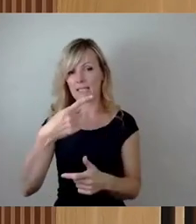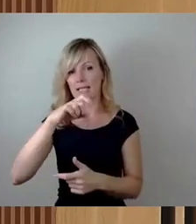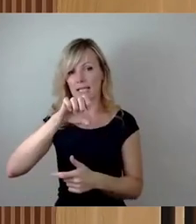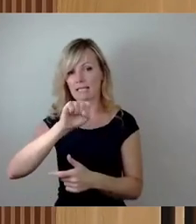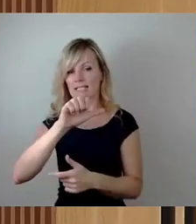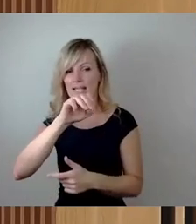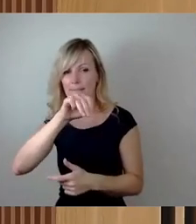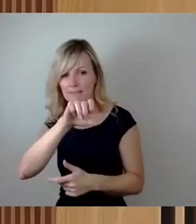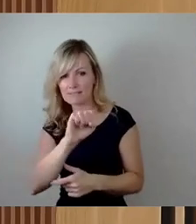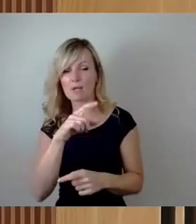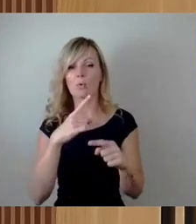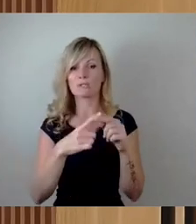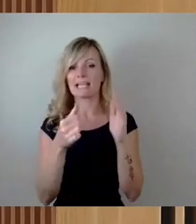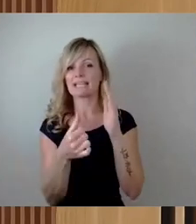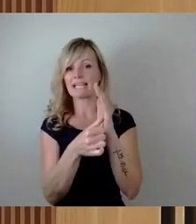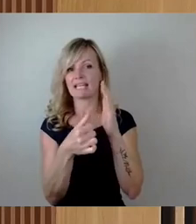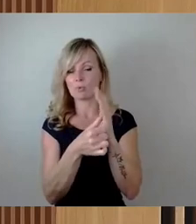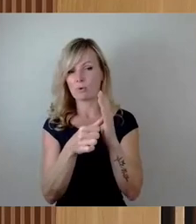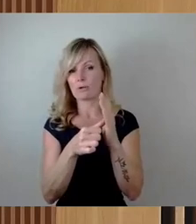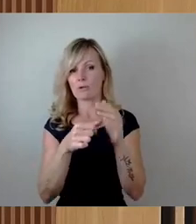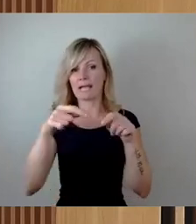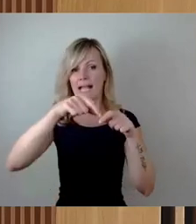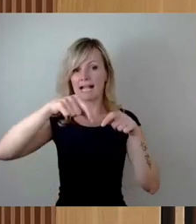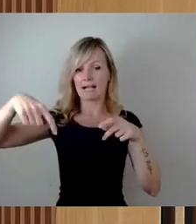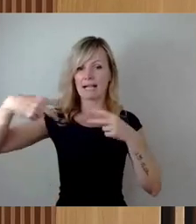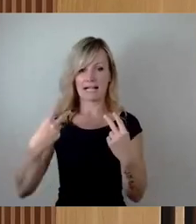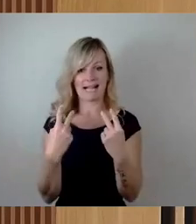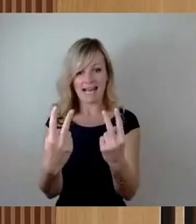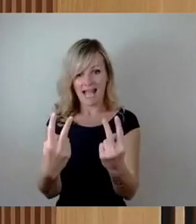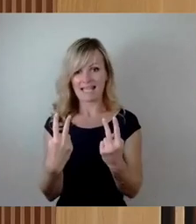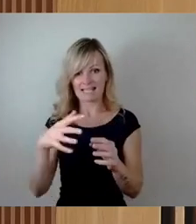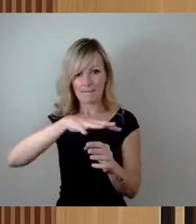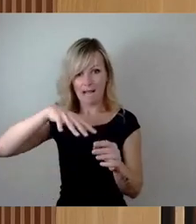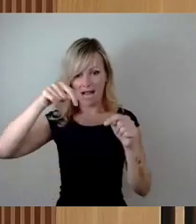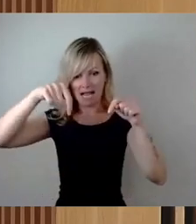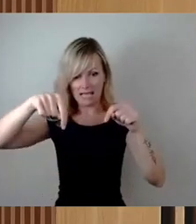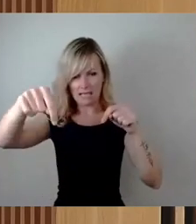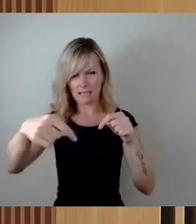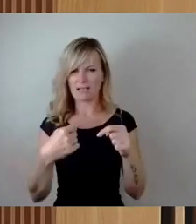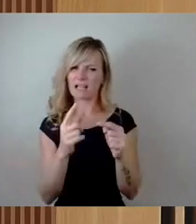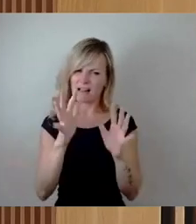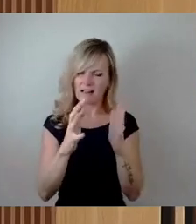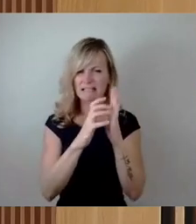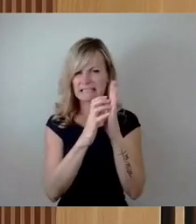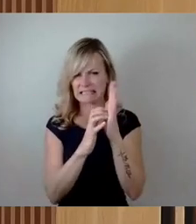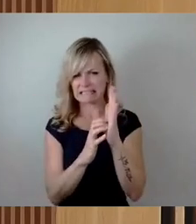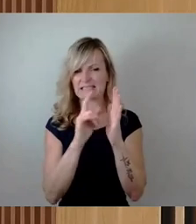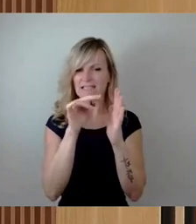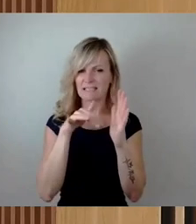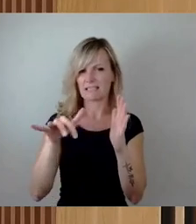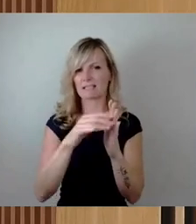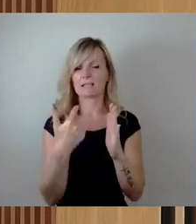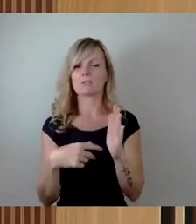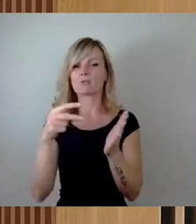Dichtungen im Gleisbereich schon bereits bei der einfachen Prüfung festgestellt wurde. Das Ganze wurde mit einer Zustandsnote 3 bewertet und ich hätte gern gewusst,